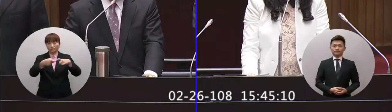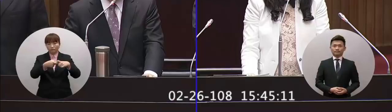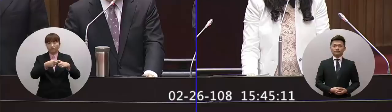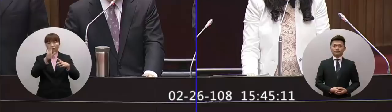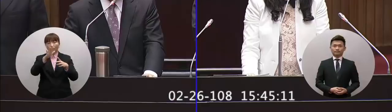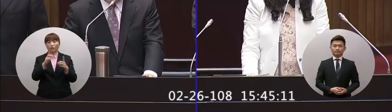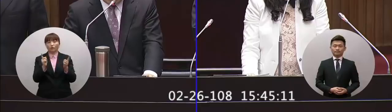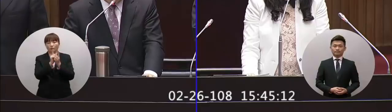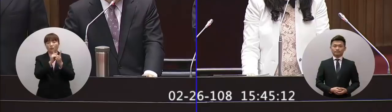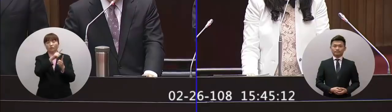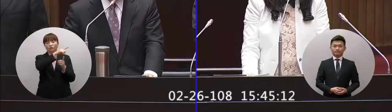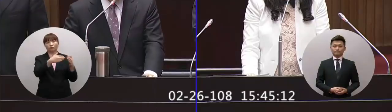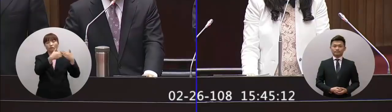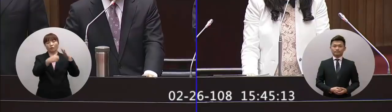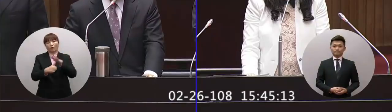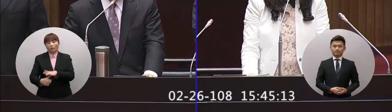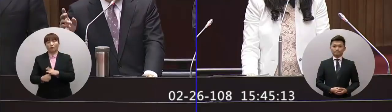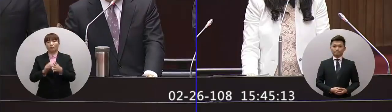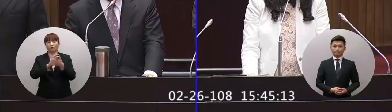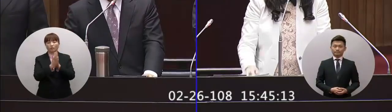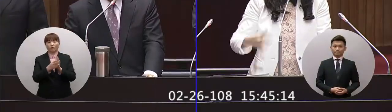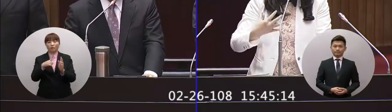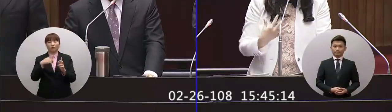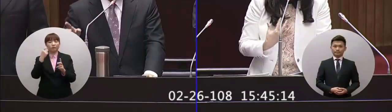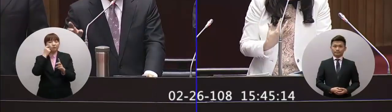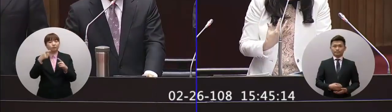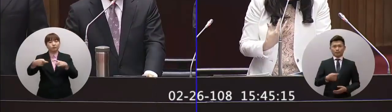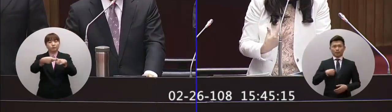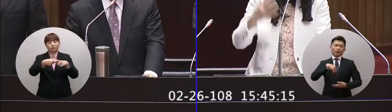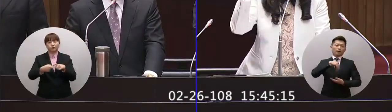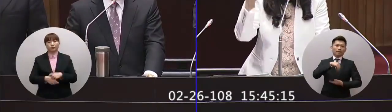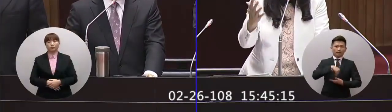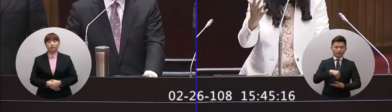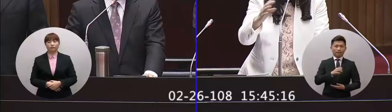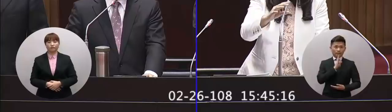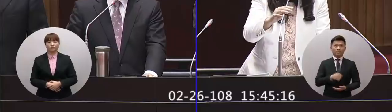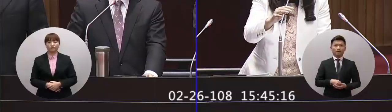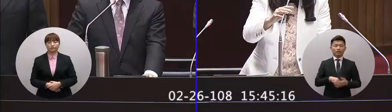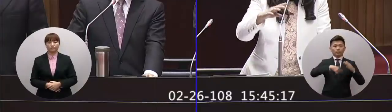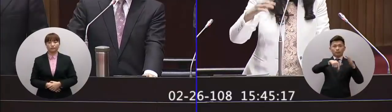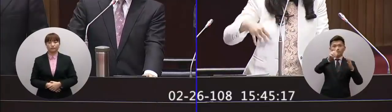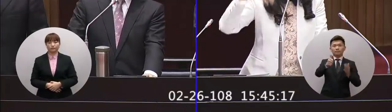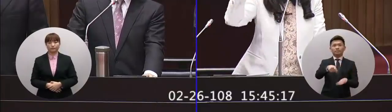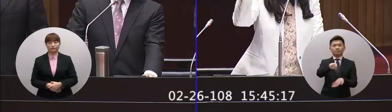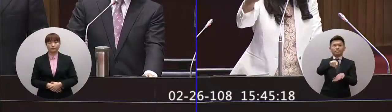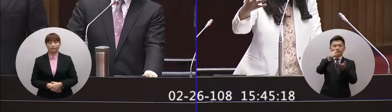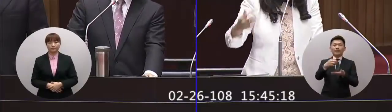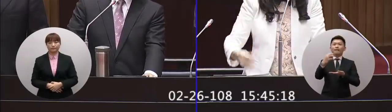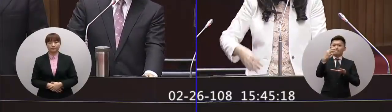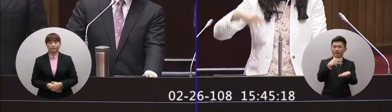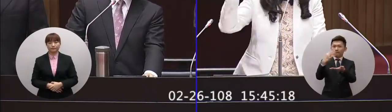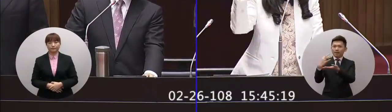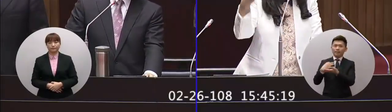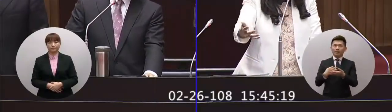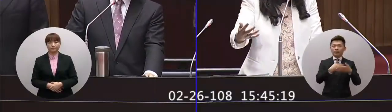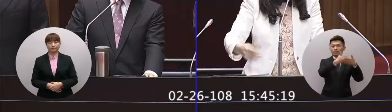盟受中國的打壓以至於很難締結因為我就很擔心啊因為院長你一直講說我們會賣出去更